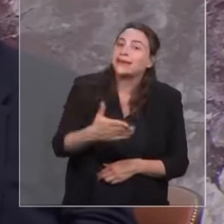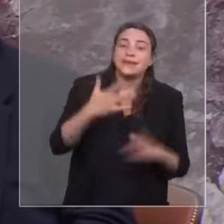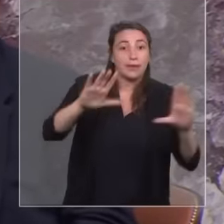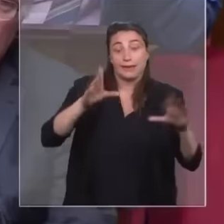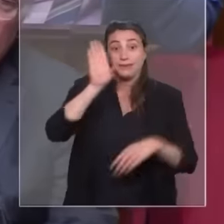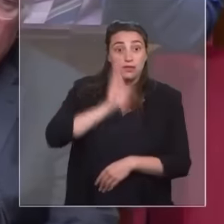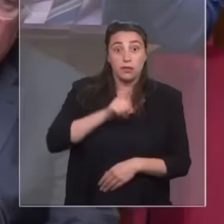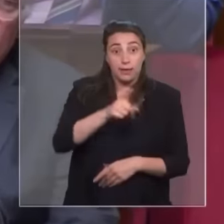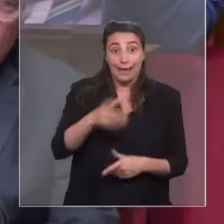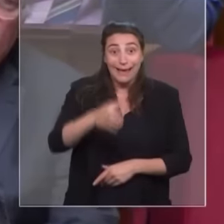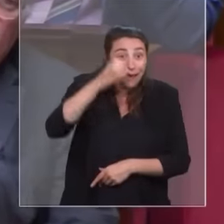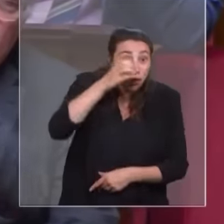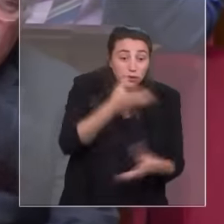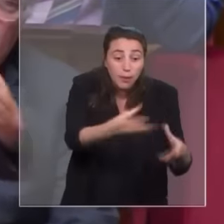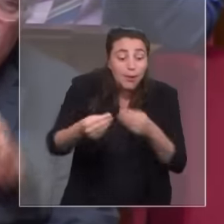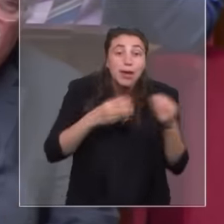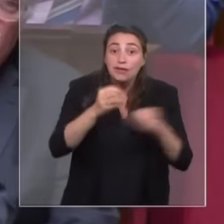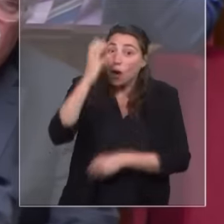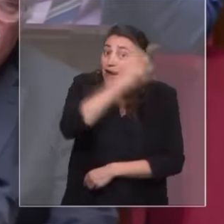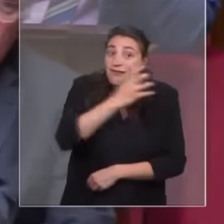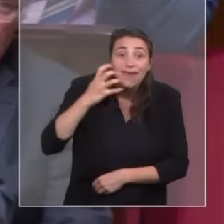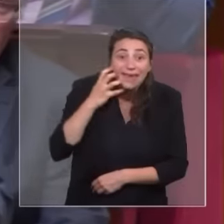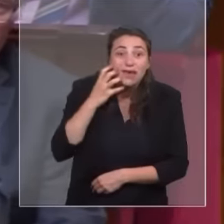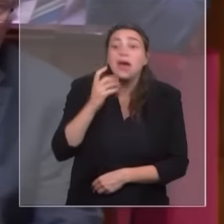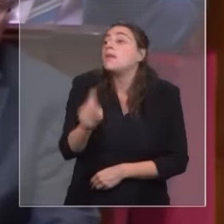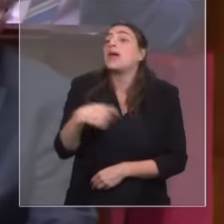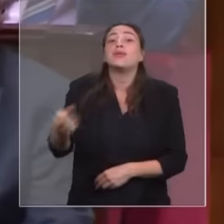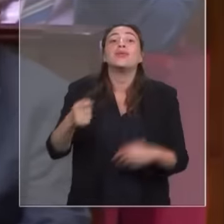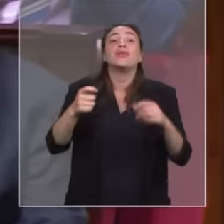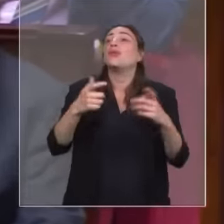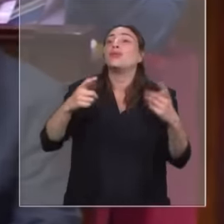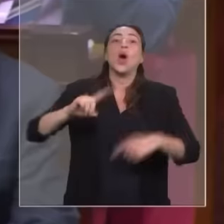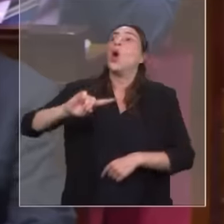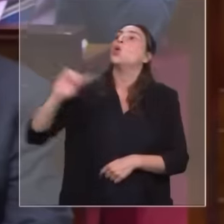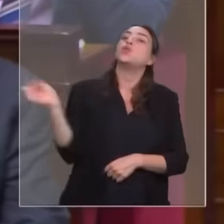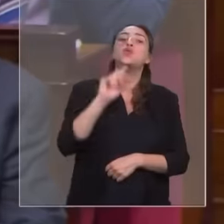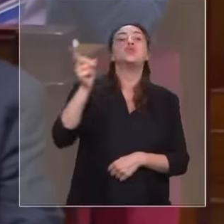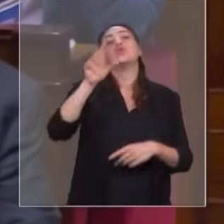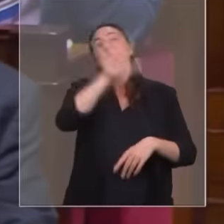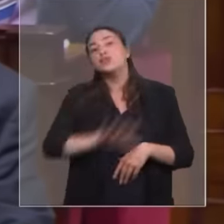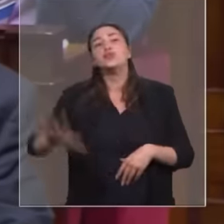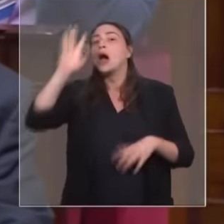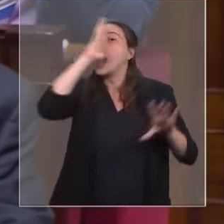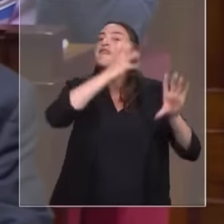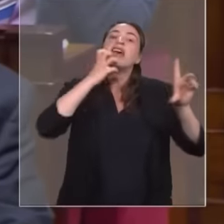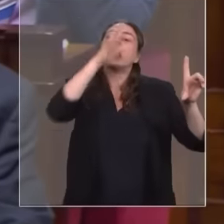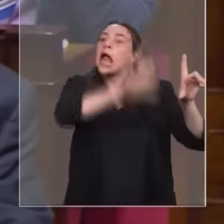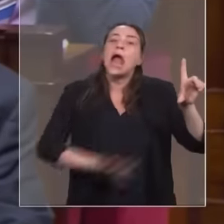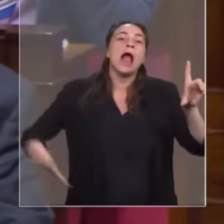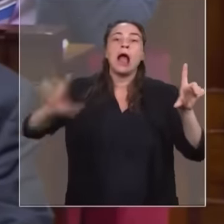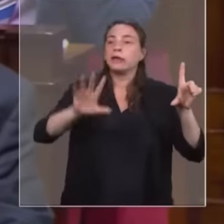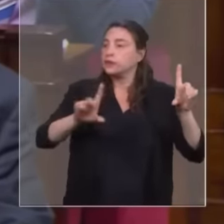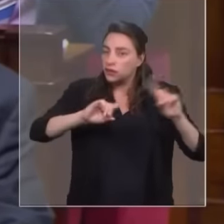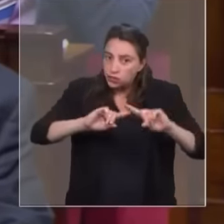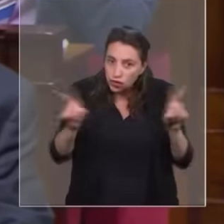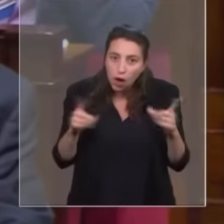disent les peuples africains. Entendez-les. Évidemment, ce n'est pas toute l'Afrique. Les deux minutes qui me sont accordées ne me permettent pas de vous faire la liste. Mais vous savez très